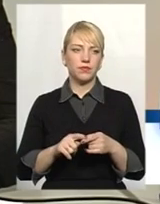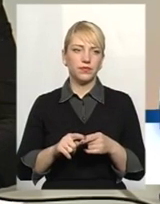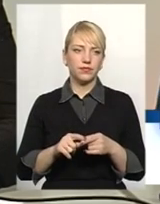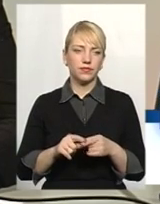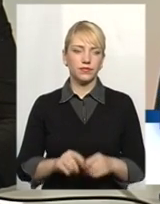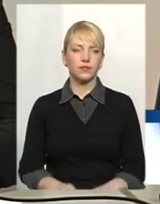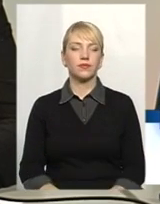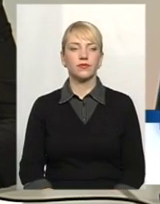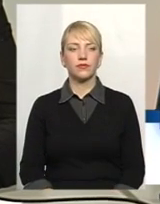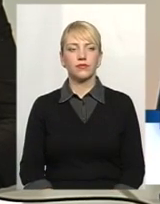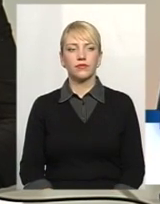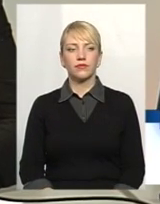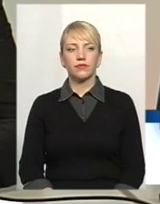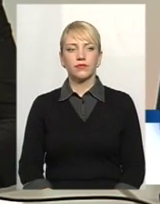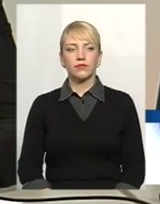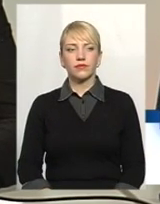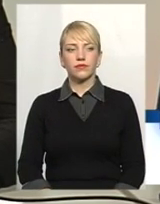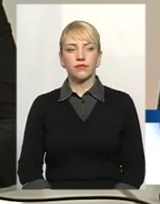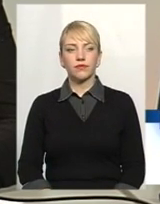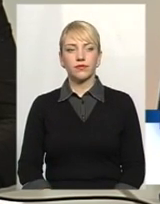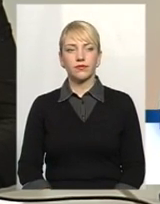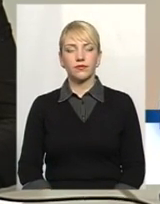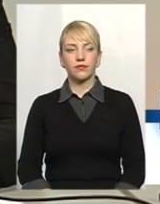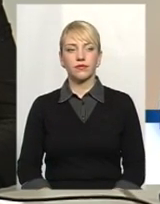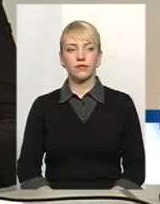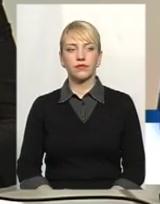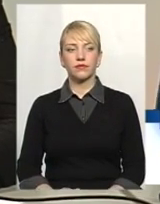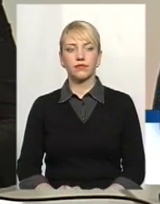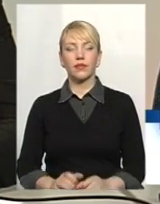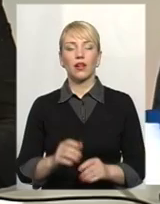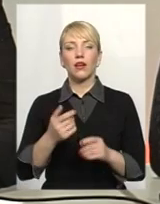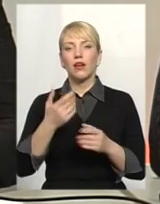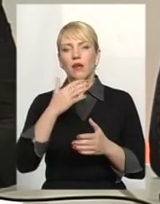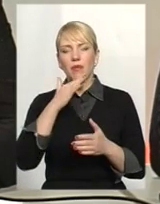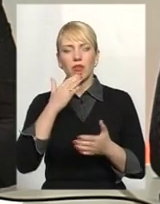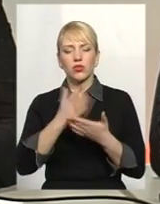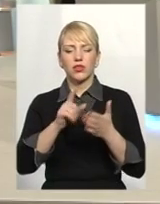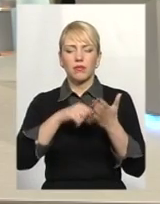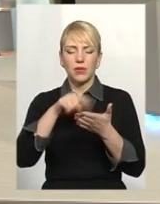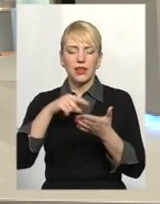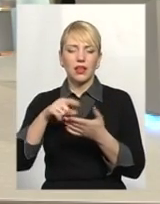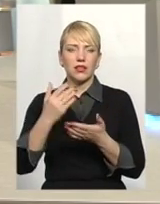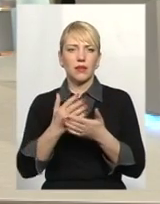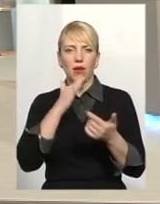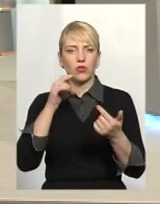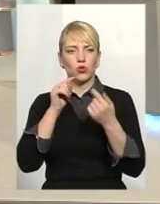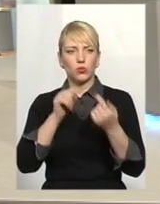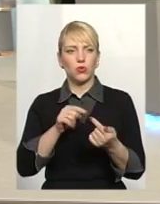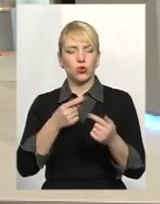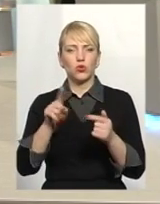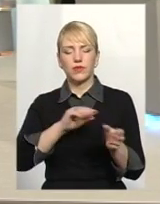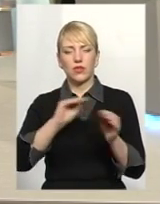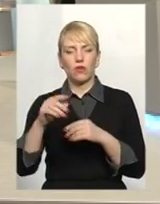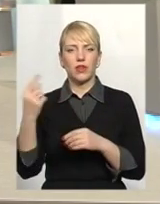яка до кінця не хоче зрозуміти дану ситуацію, і задають питання і дають супротив відносно того, що встановлюють і дані лічильники.